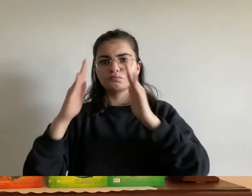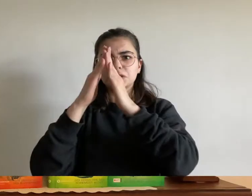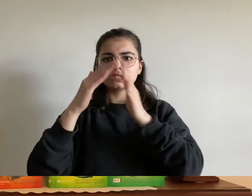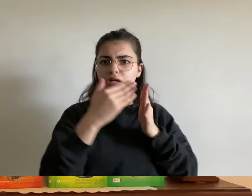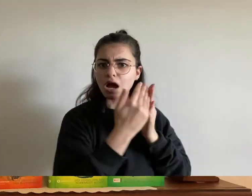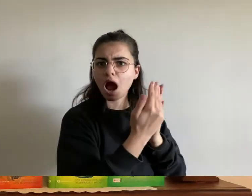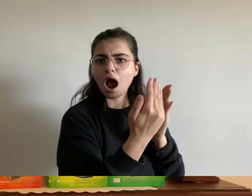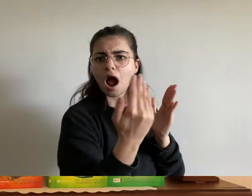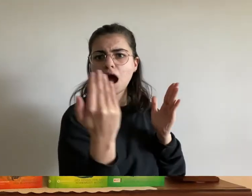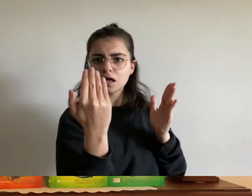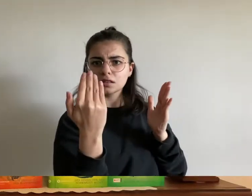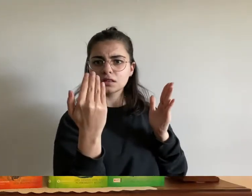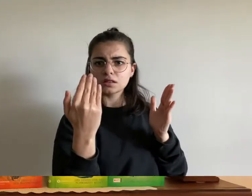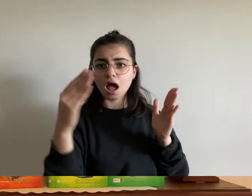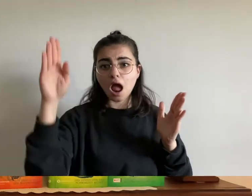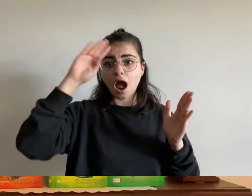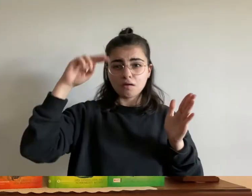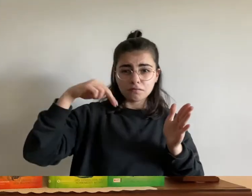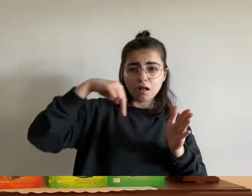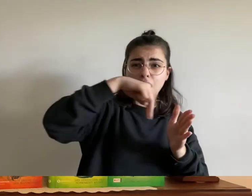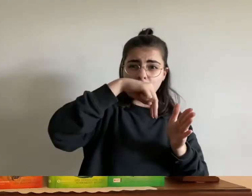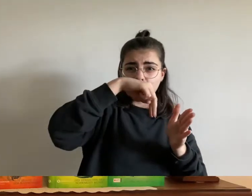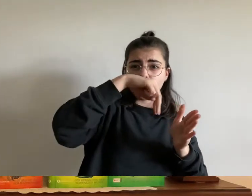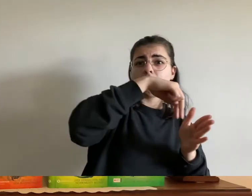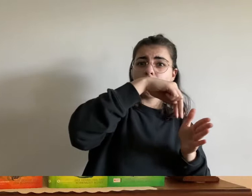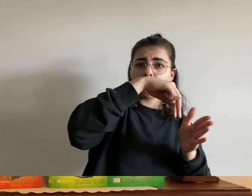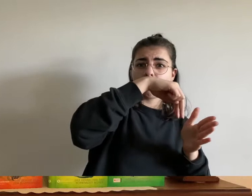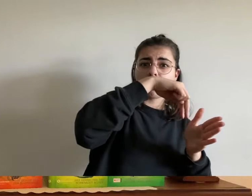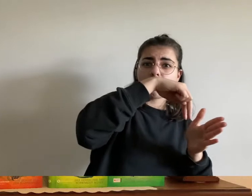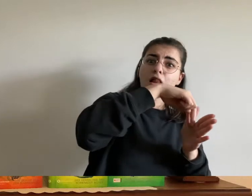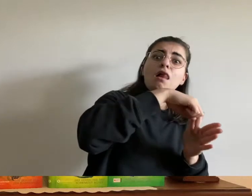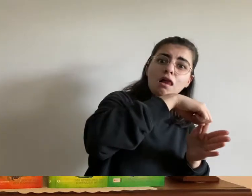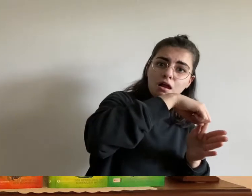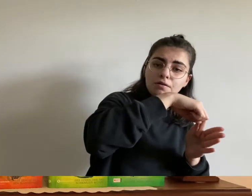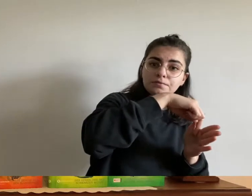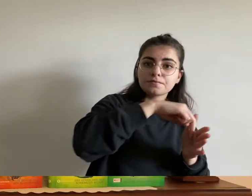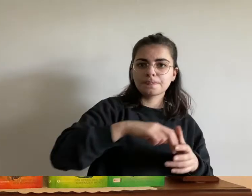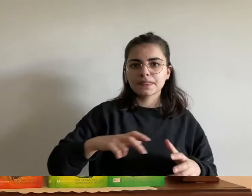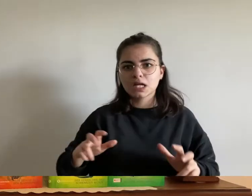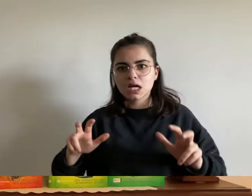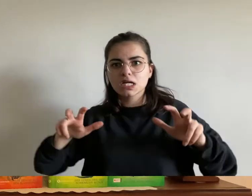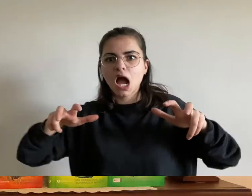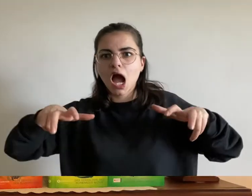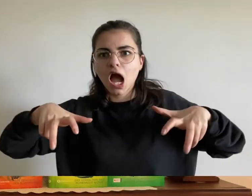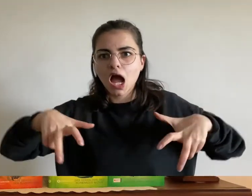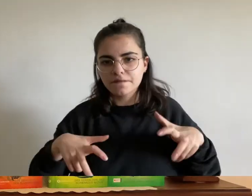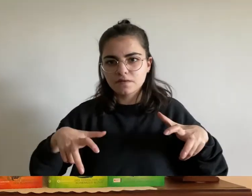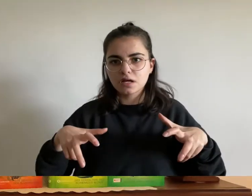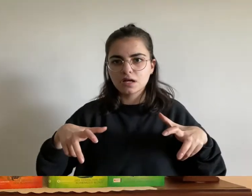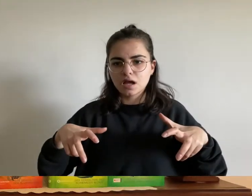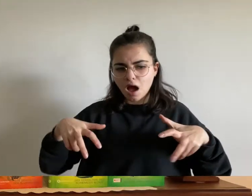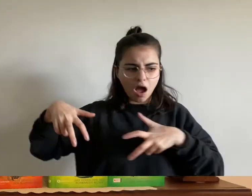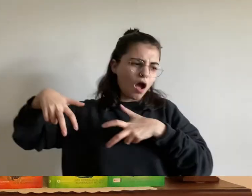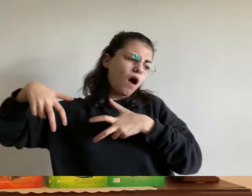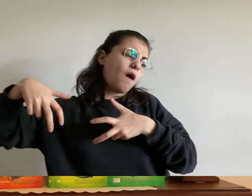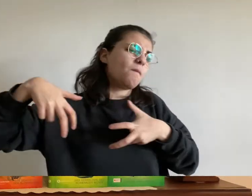hörte er grete aufgeregt rufen als er wieder aufstand er sah den greif erneut auf sich zufliegen und hob endur hoch über den kopf